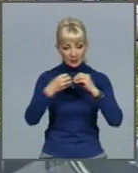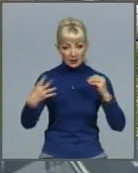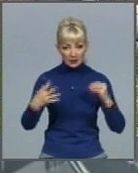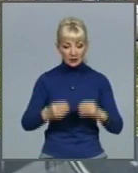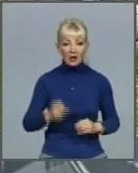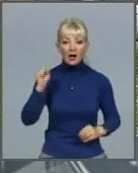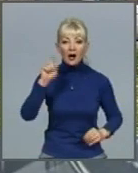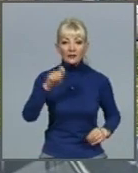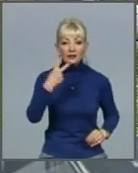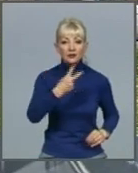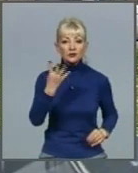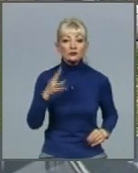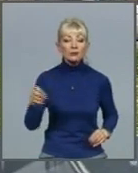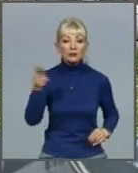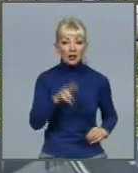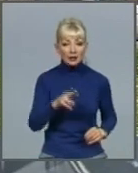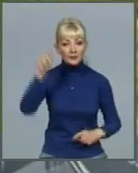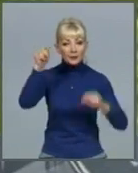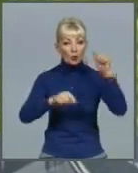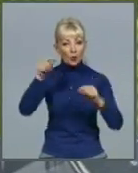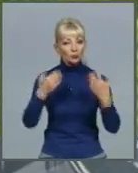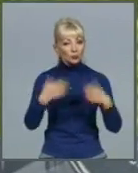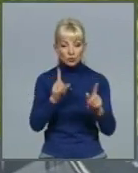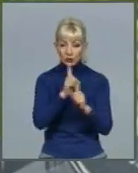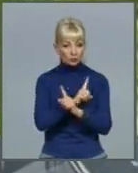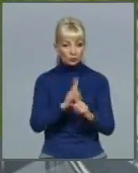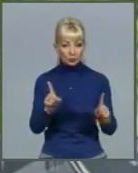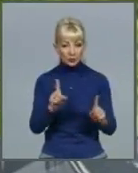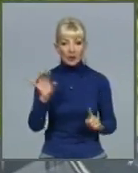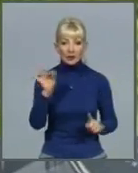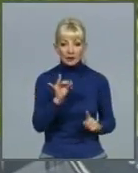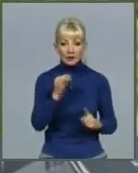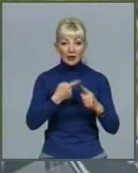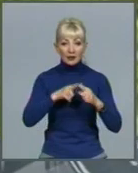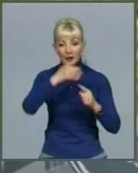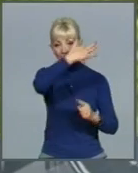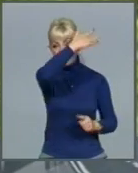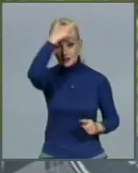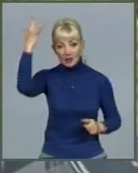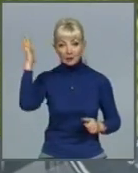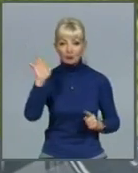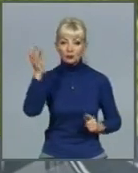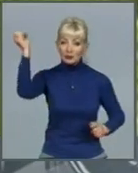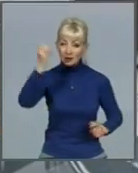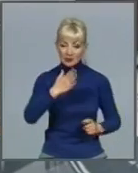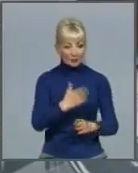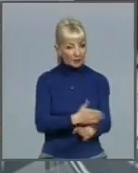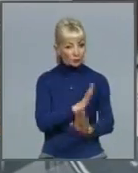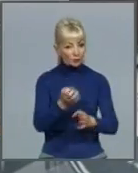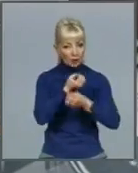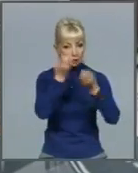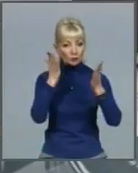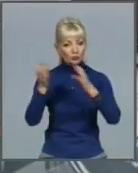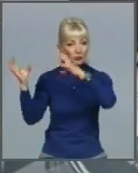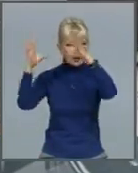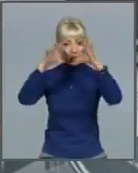травня опадів вже не передбачається. Небо в цей день буде ясним недовго. Вже в день воно затягнеться хмарами, які